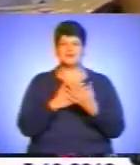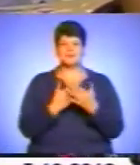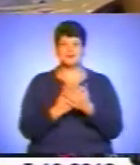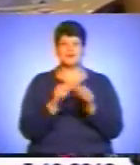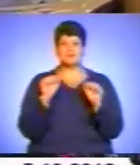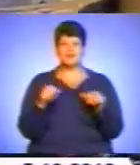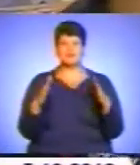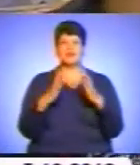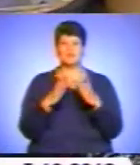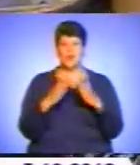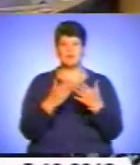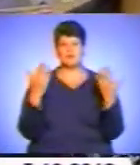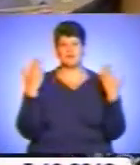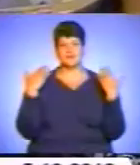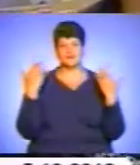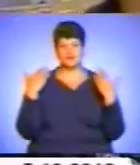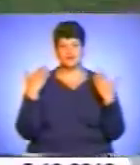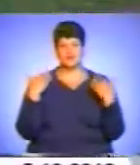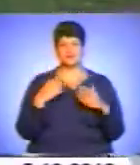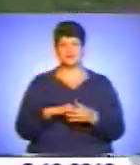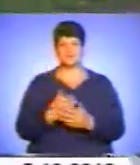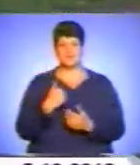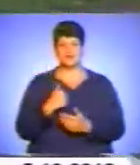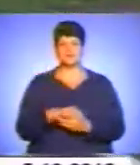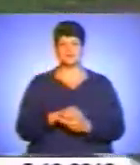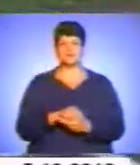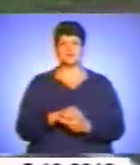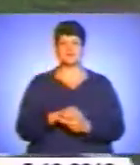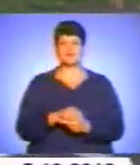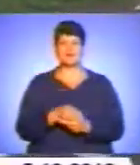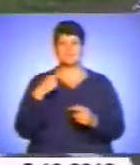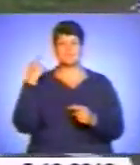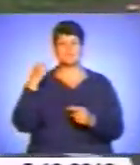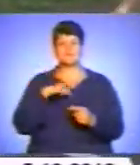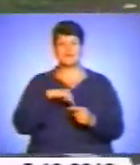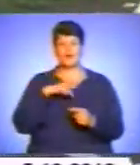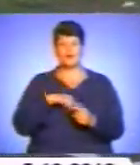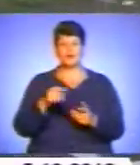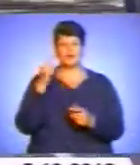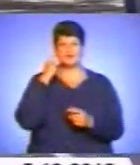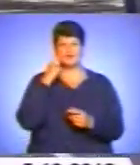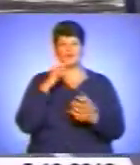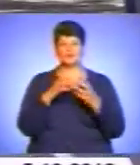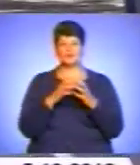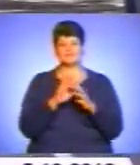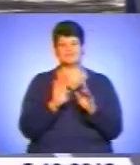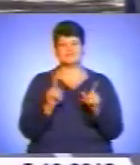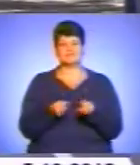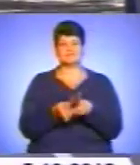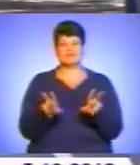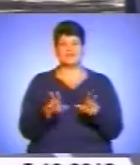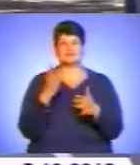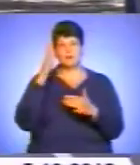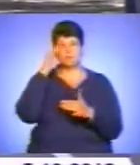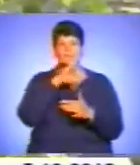відпочити нашим мамам і нам. Психологи результативність групи продовженого дня оцінюють неоднозначно. Якщо батьки